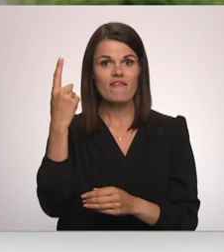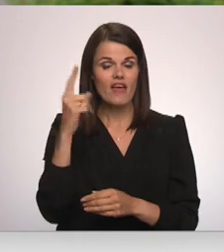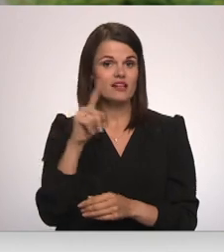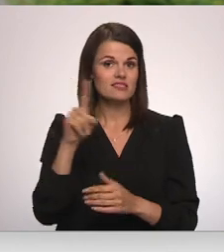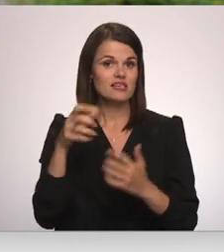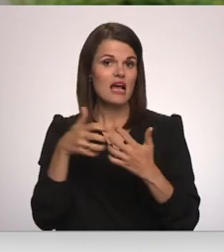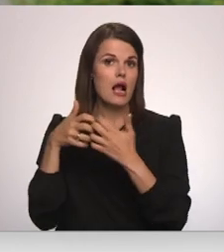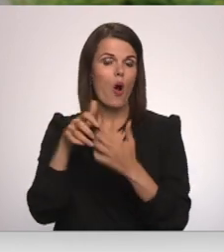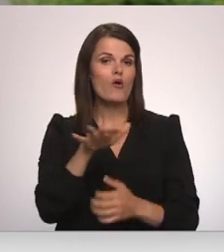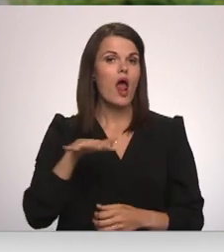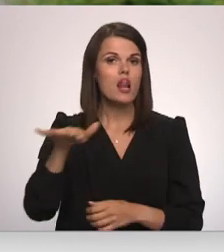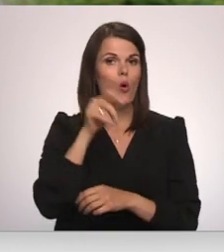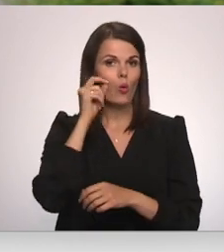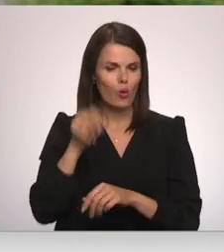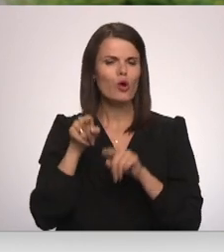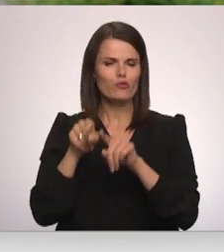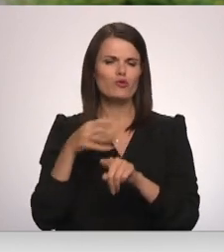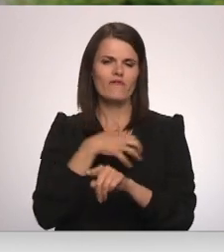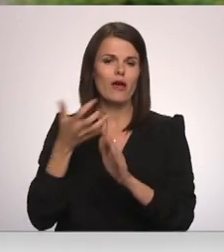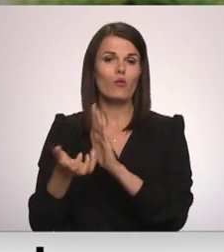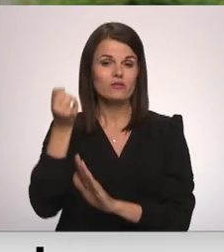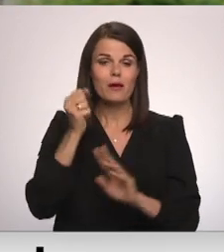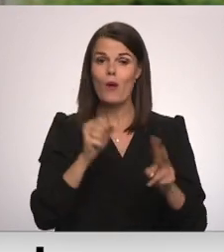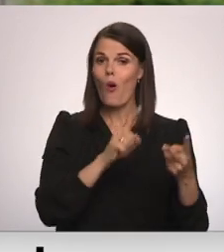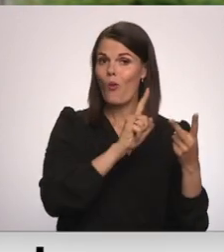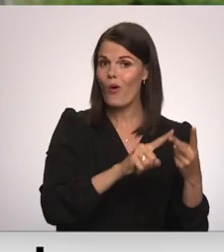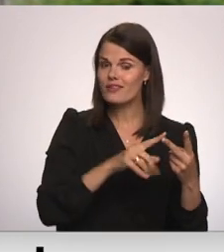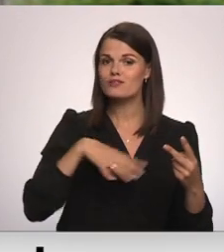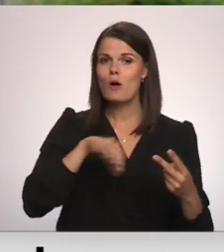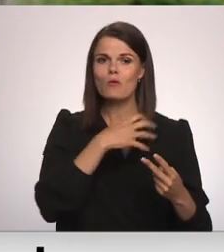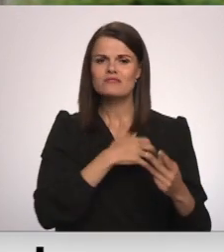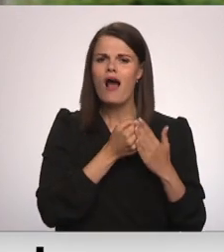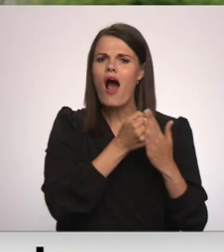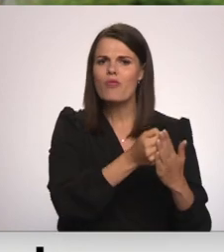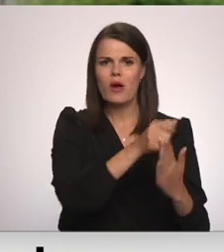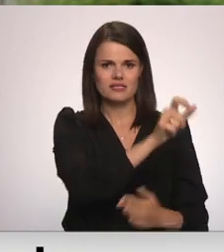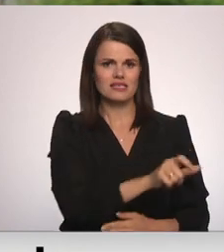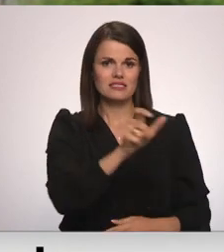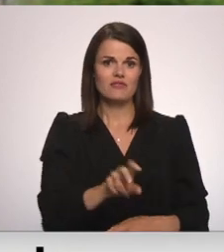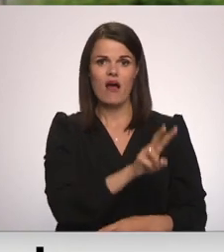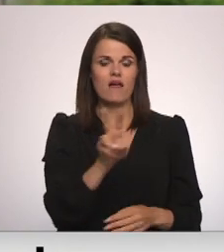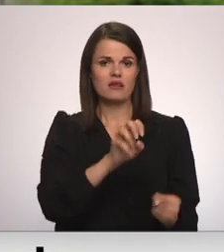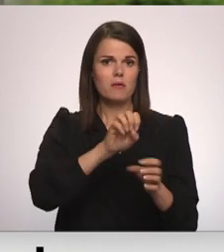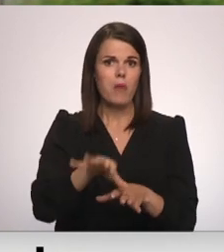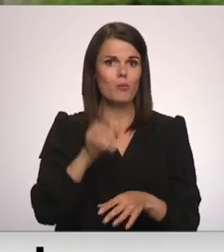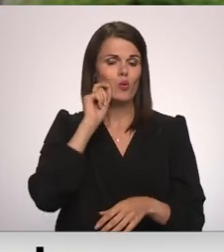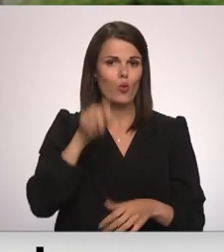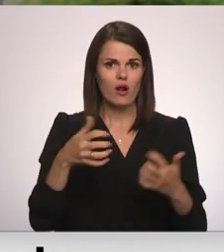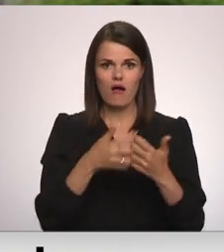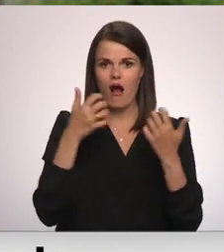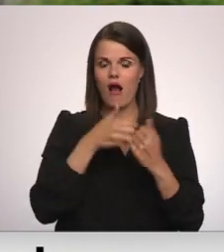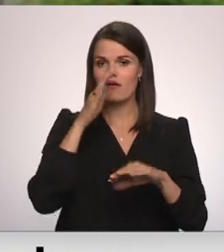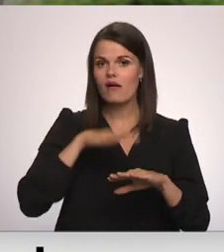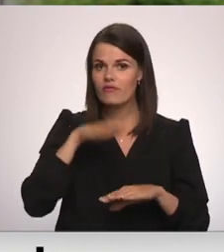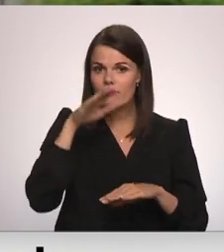Ukrainā. Mums tajā nepieciešama uzvara. Bet otrs aspekts – mums vajag atbalstīt cilvēkus, kuri ir pamatuši Ukrainu kardēļi.